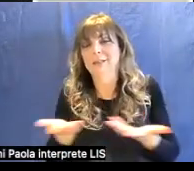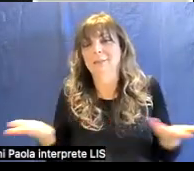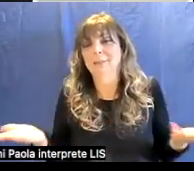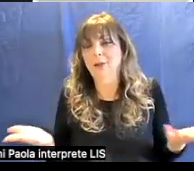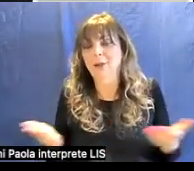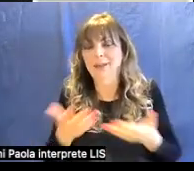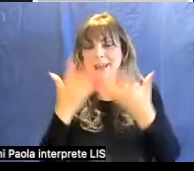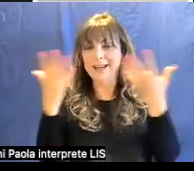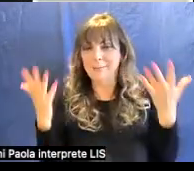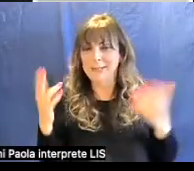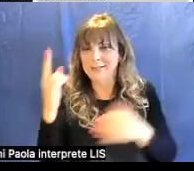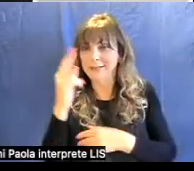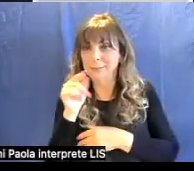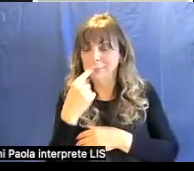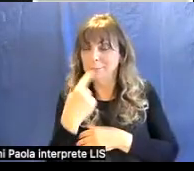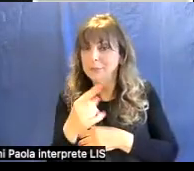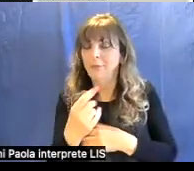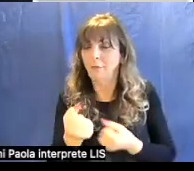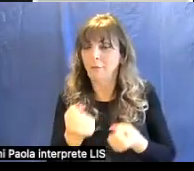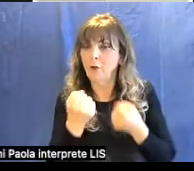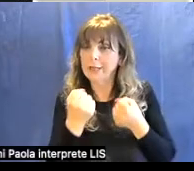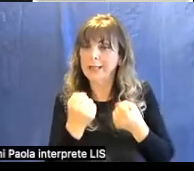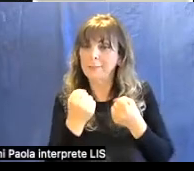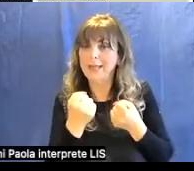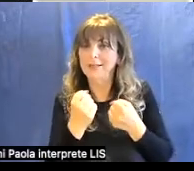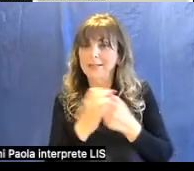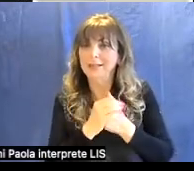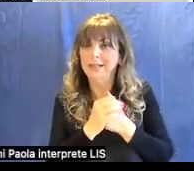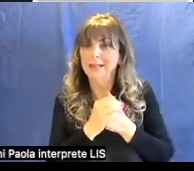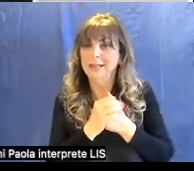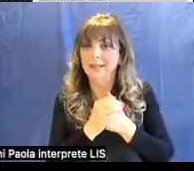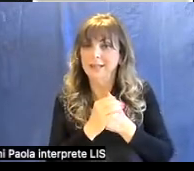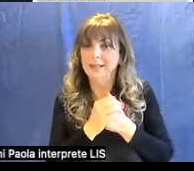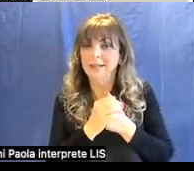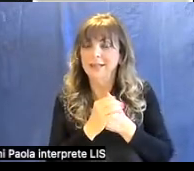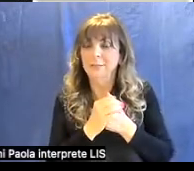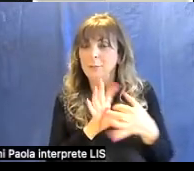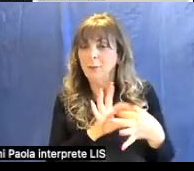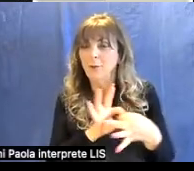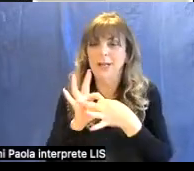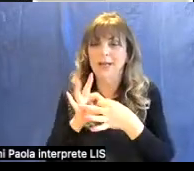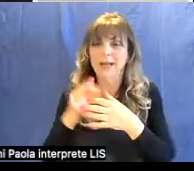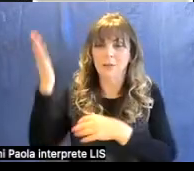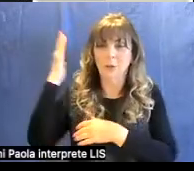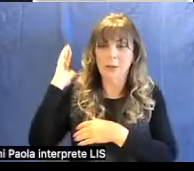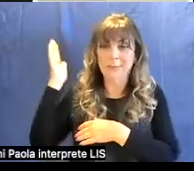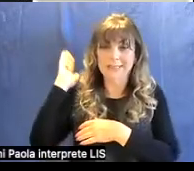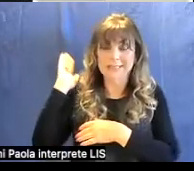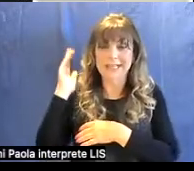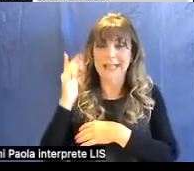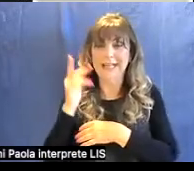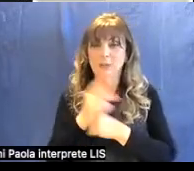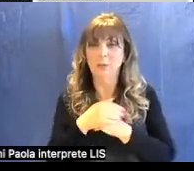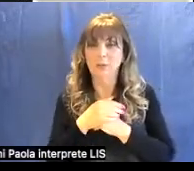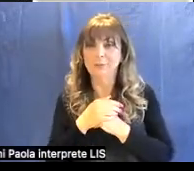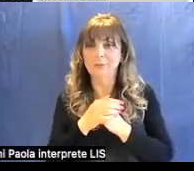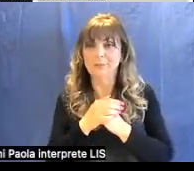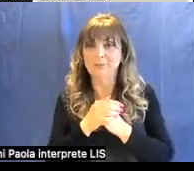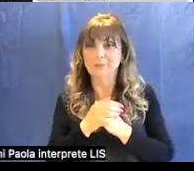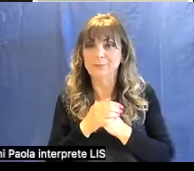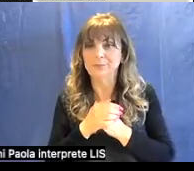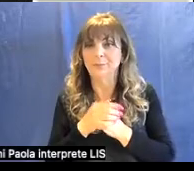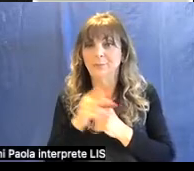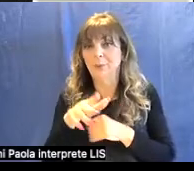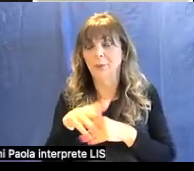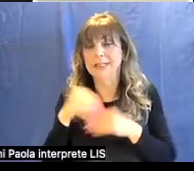un dipinto fortemente rivolto al passato ecco qui siamo siamo già a inizio